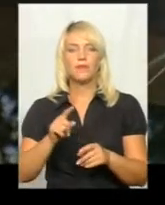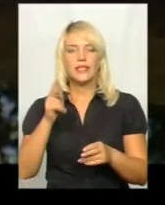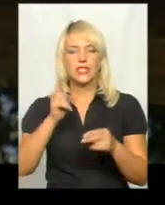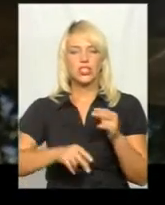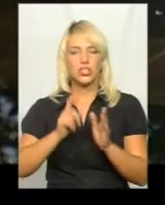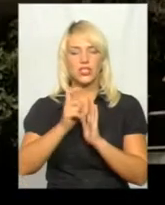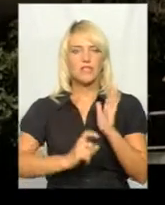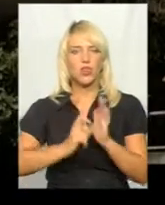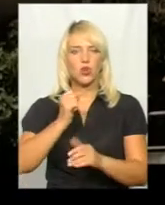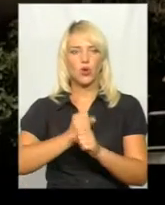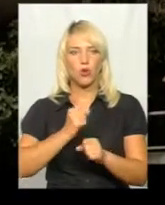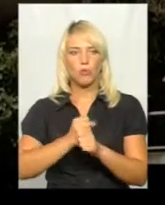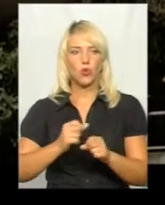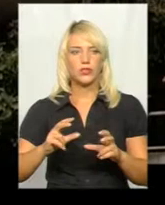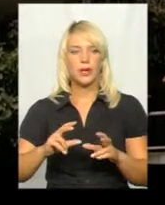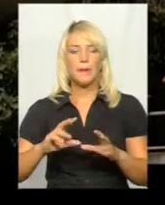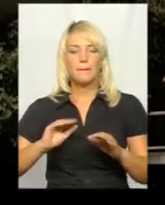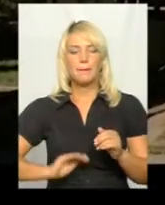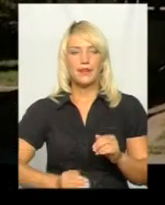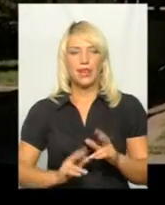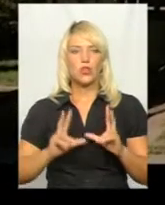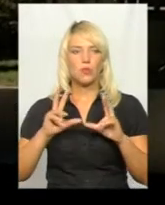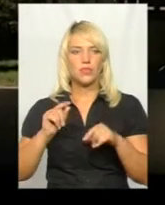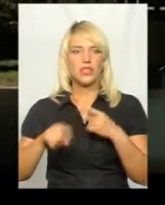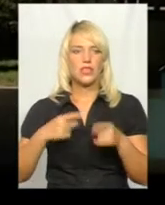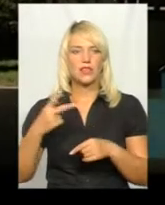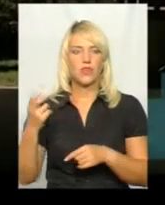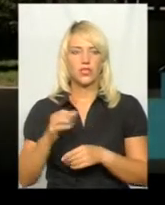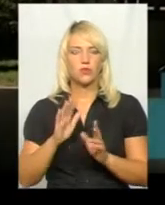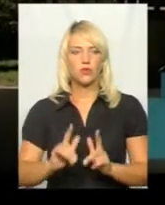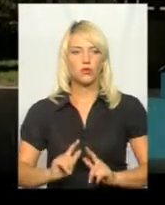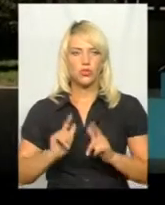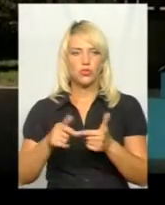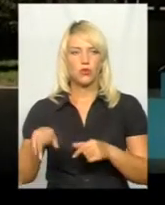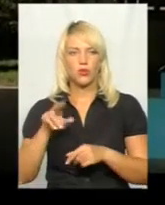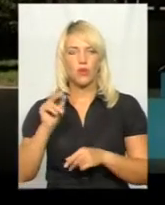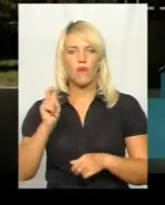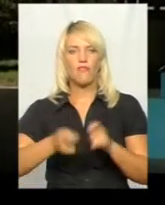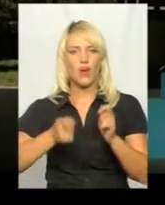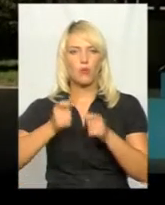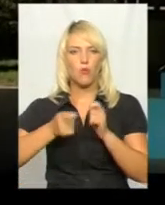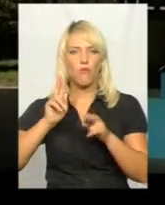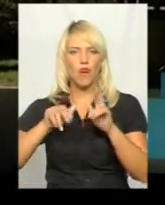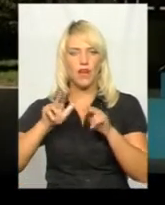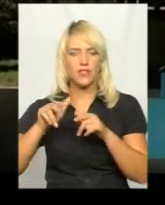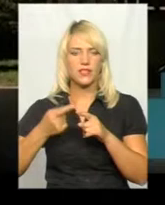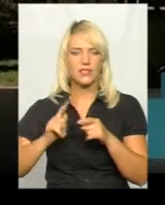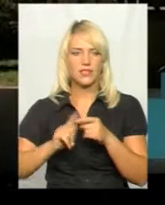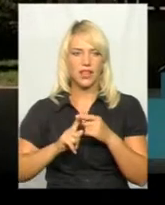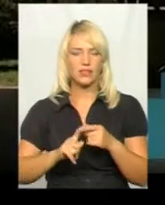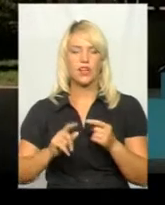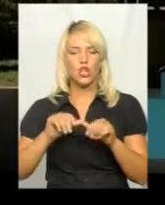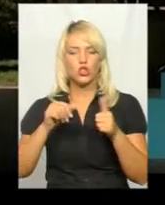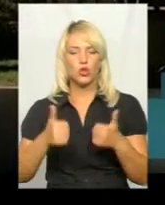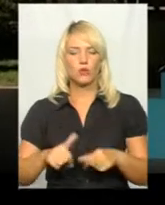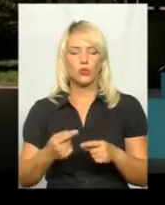зварювальні роботи підрядник обіцяє за два тижні. Потім приступить до фарбування скульптури. Презентувати хмельничанам та гостям